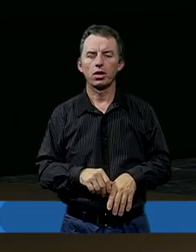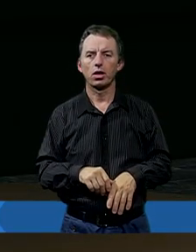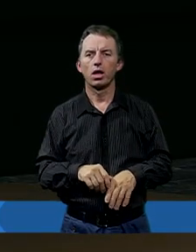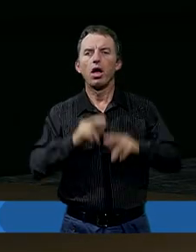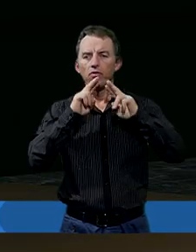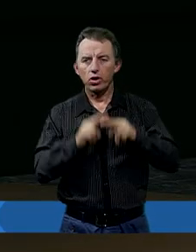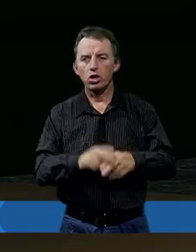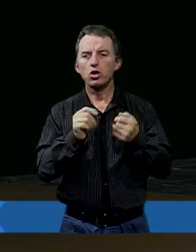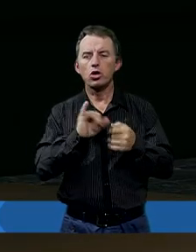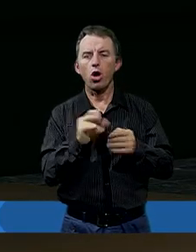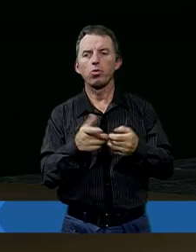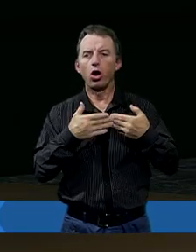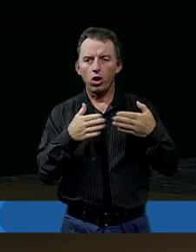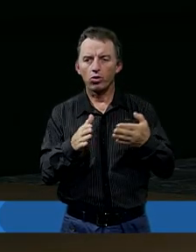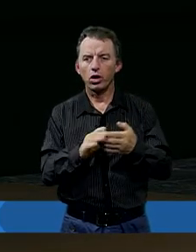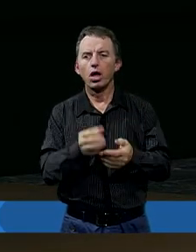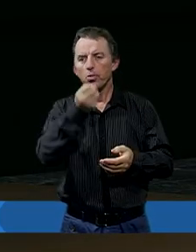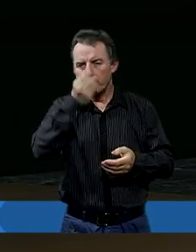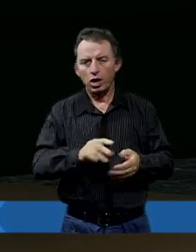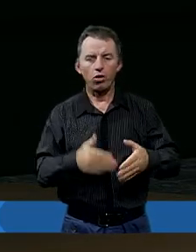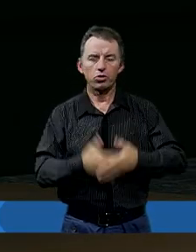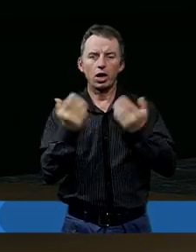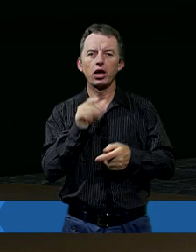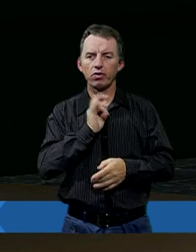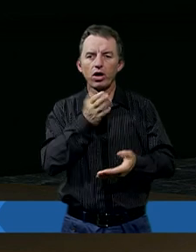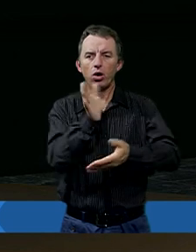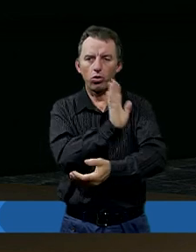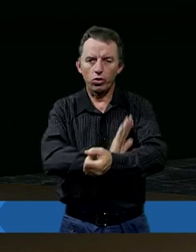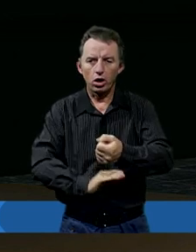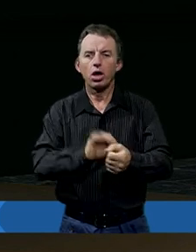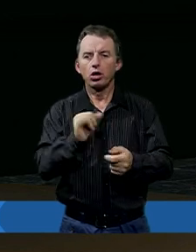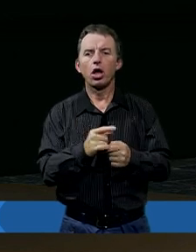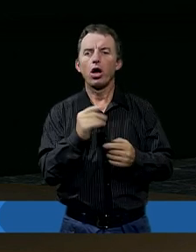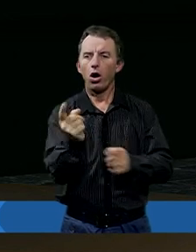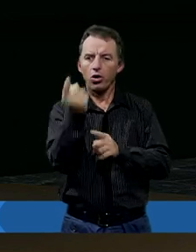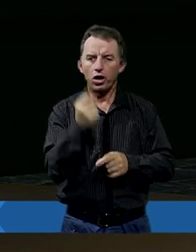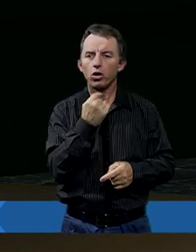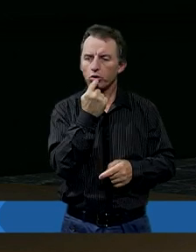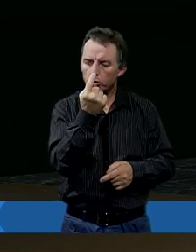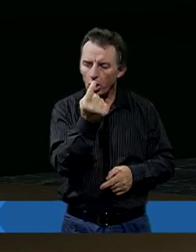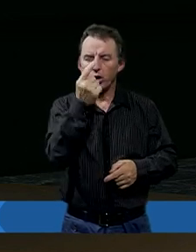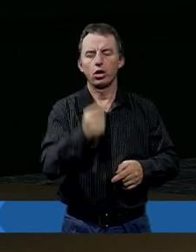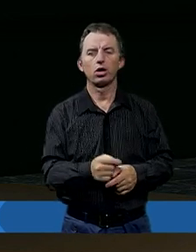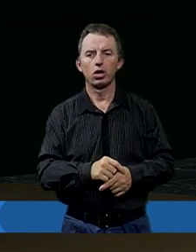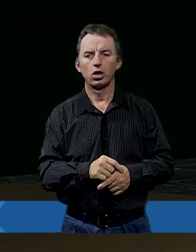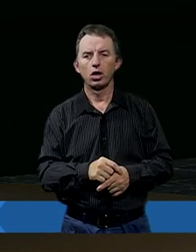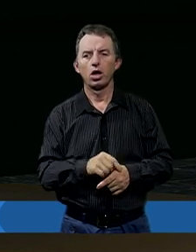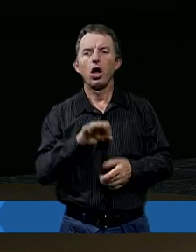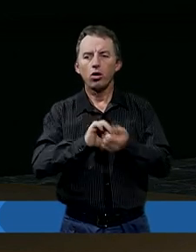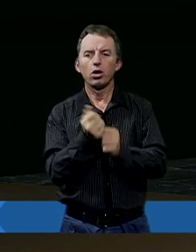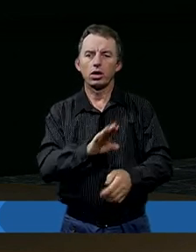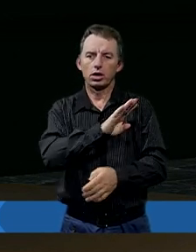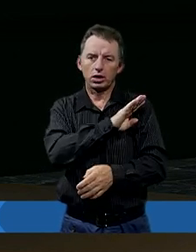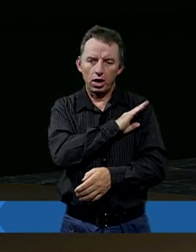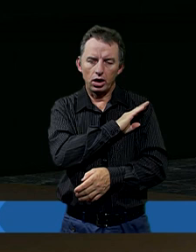Wreszcie Hiob otworzył usta i przeklał dzień swego urodzenia. Hiob odezwał się i rzekł. Bodaj by